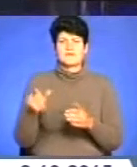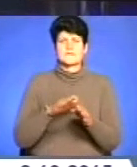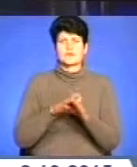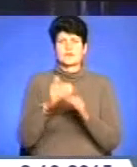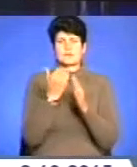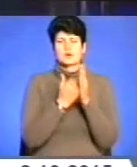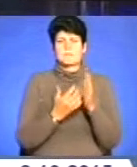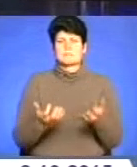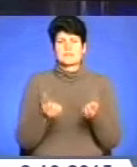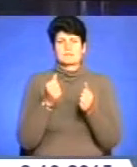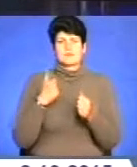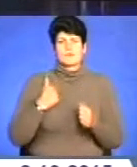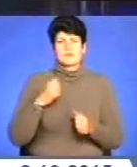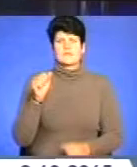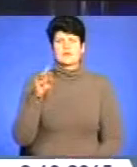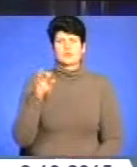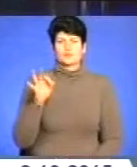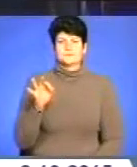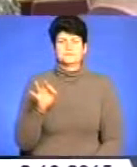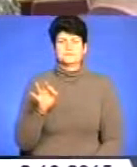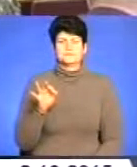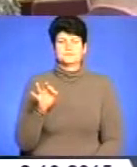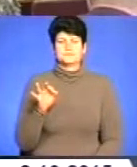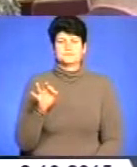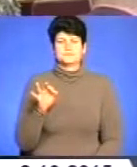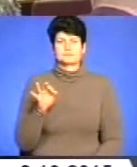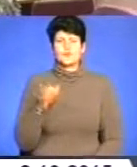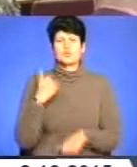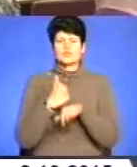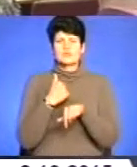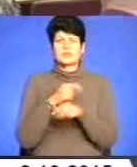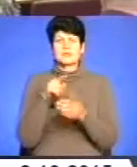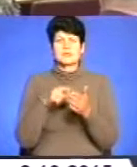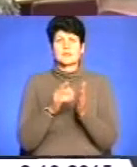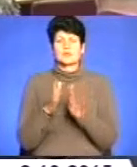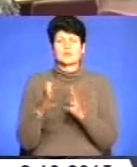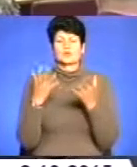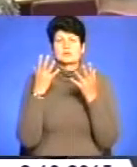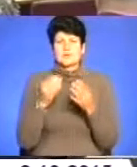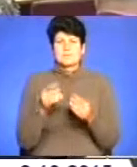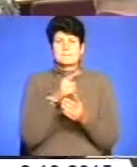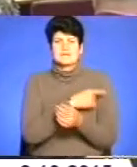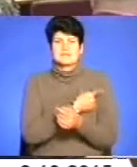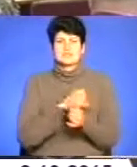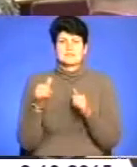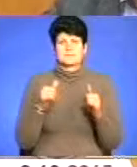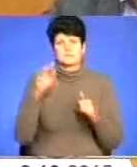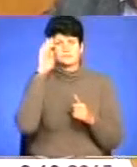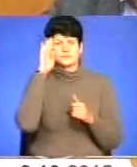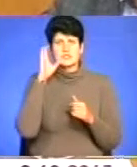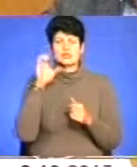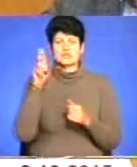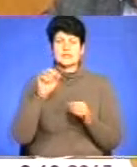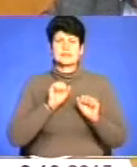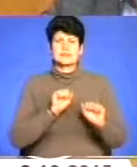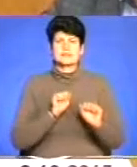програми підтримки воїнів АТО. Докладніше Ірина Ситає. Основні питання порядку денного – медичне забезпечення бійців, соціальний захист